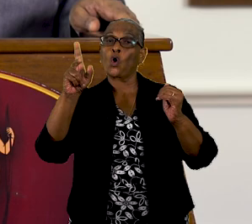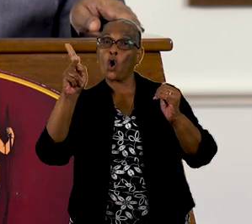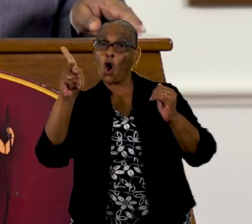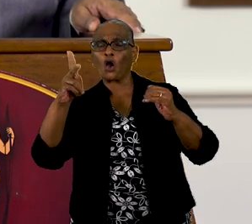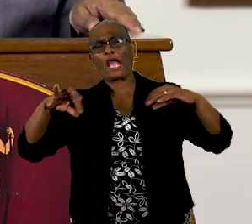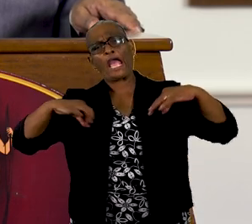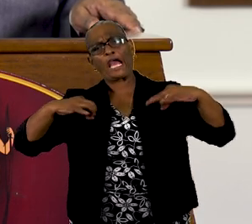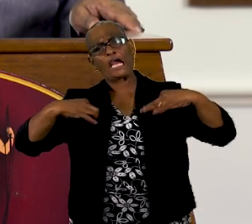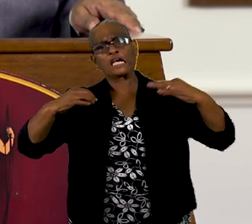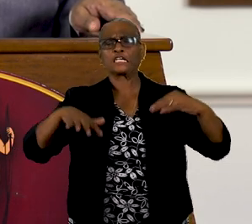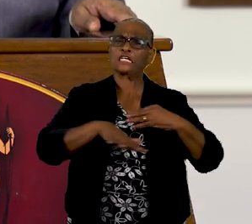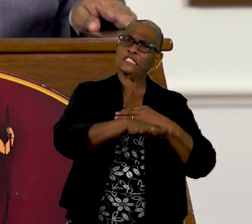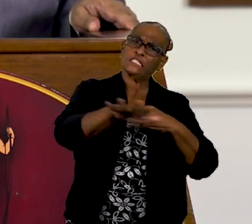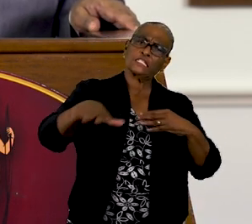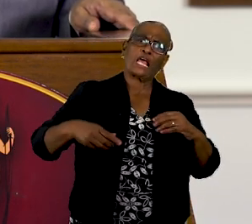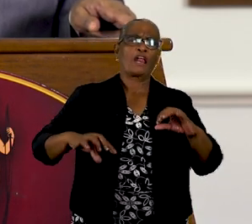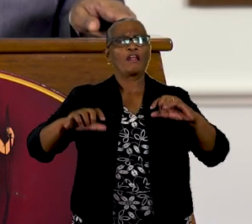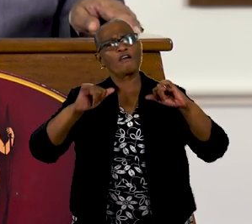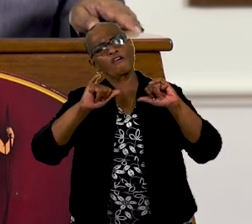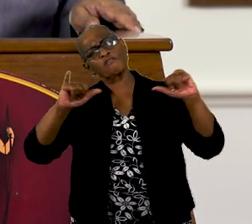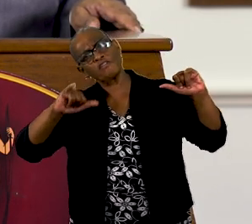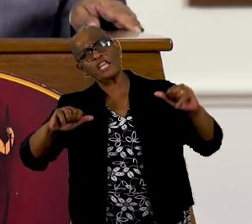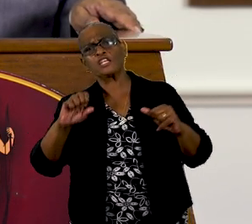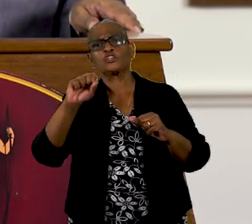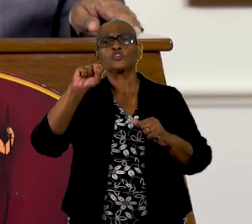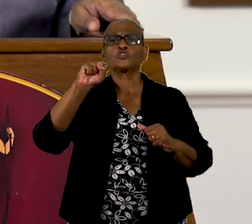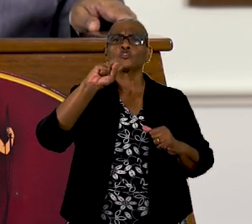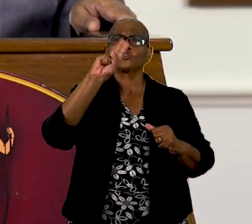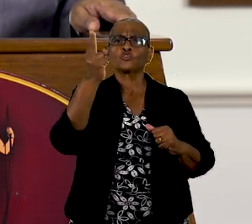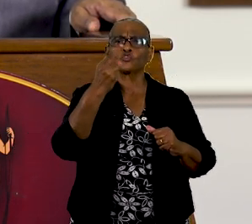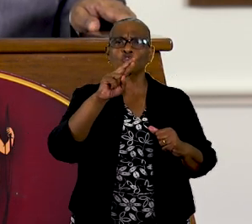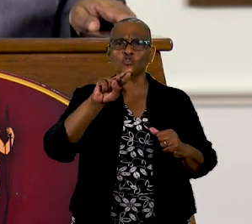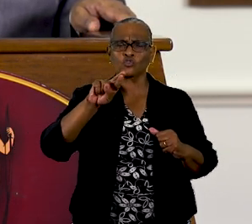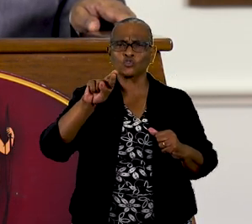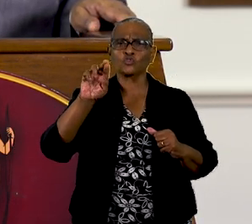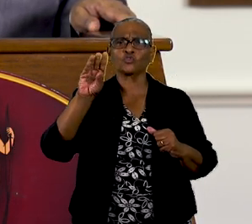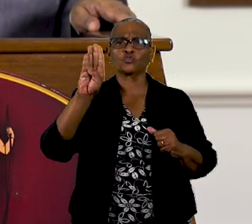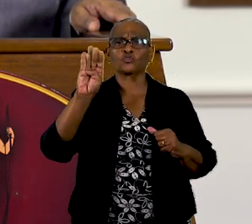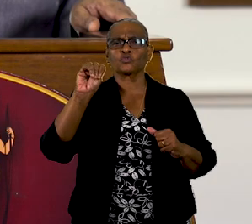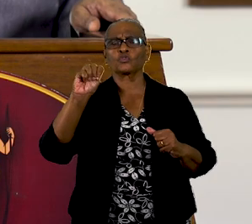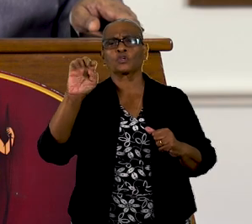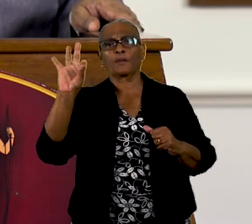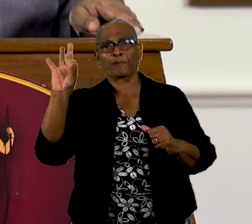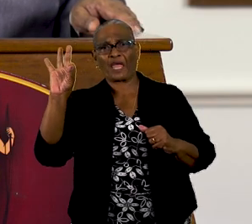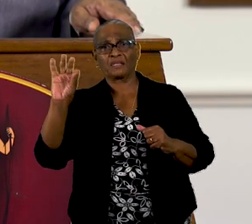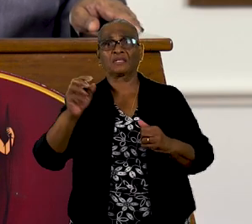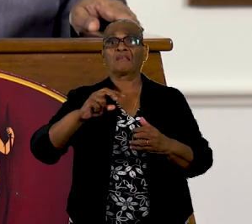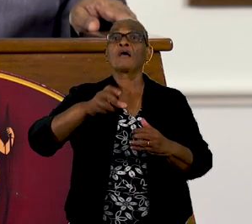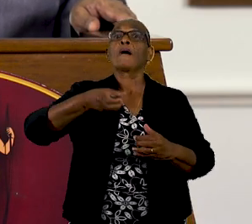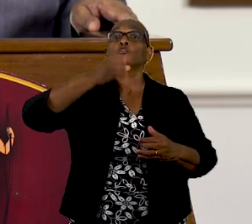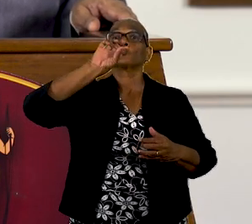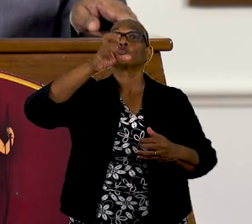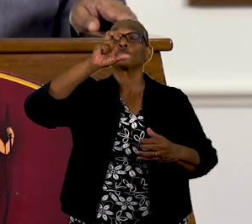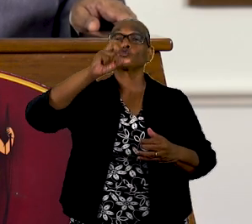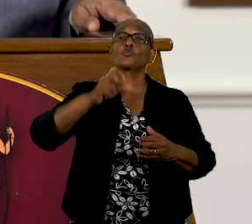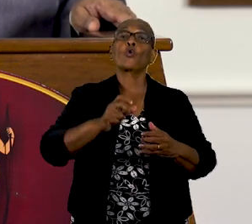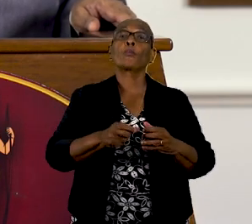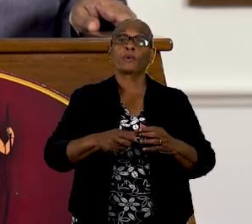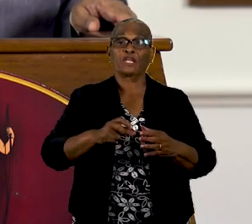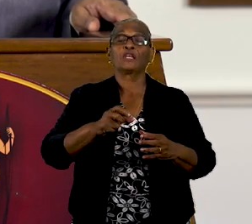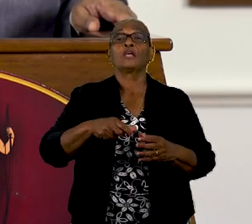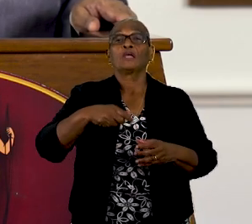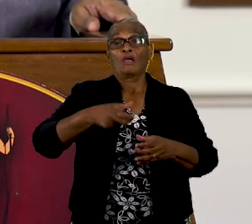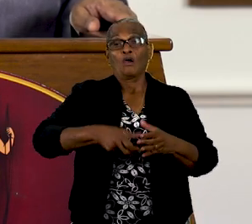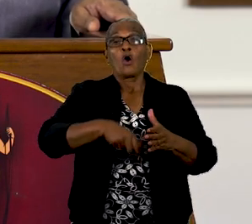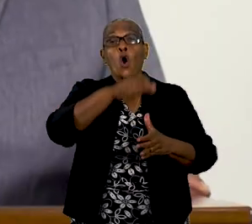en vermakelijkheidsgelegenheden, waaronder suribet, bars, clubs, dansings en bordelen, zijn